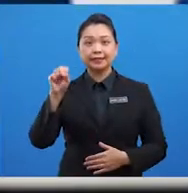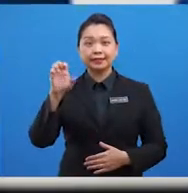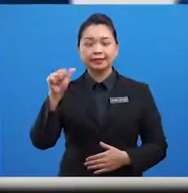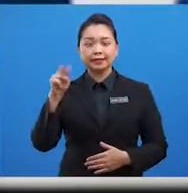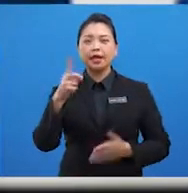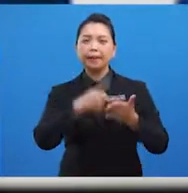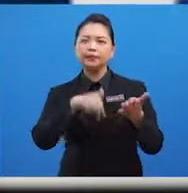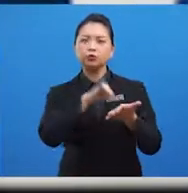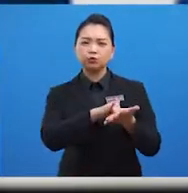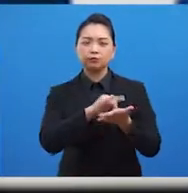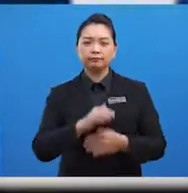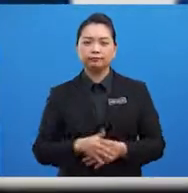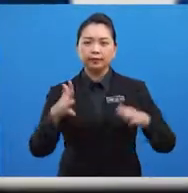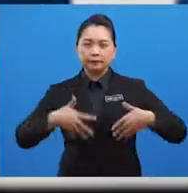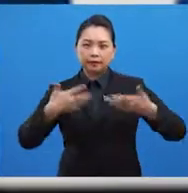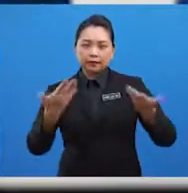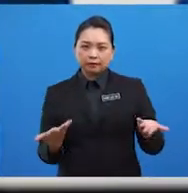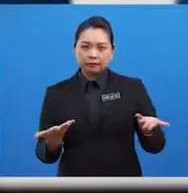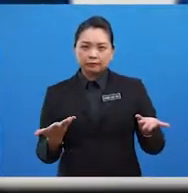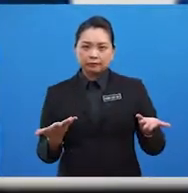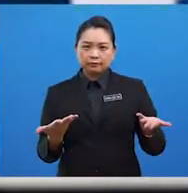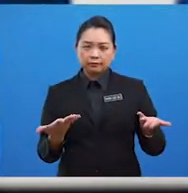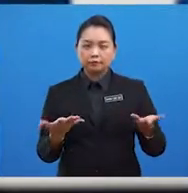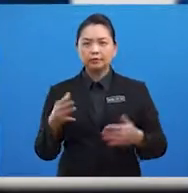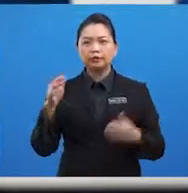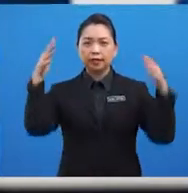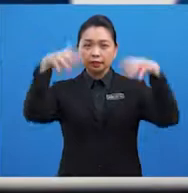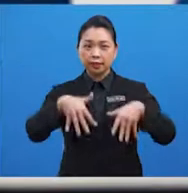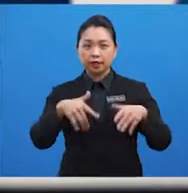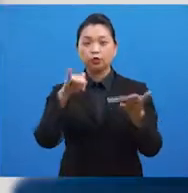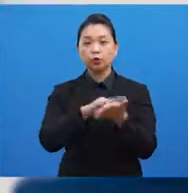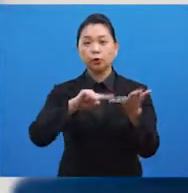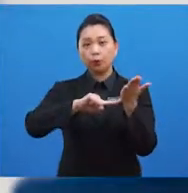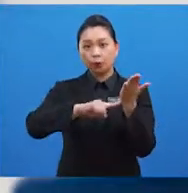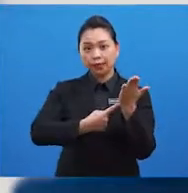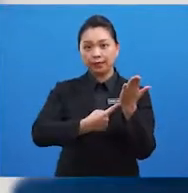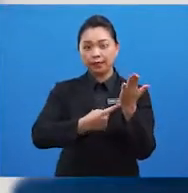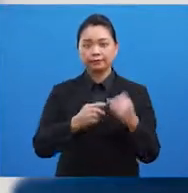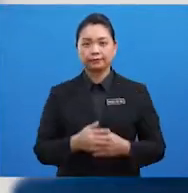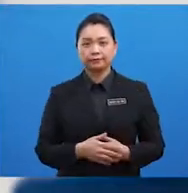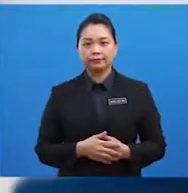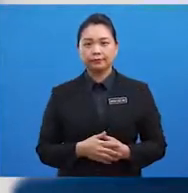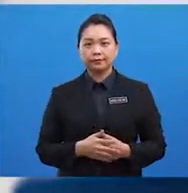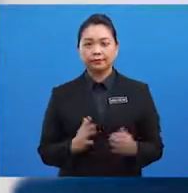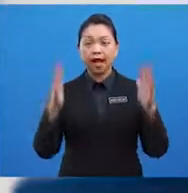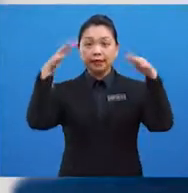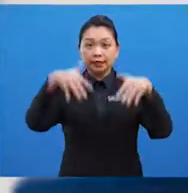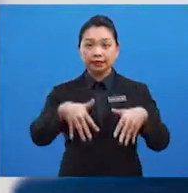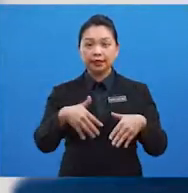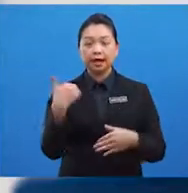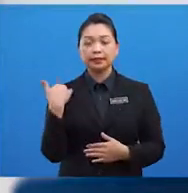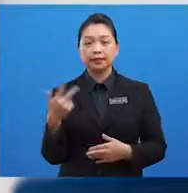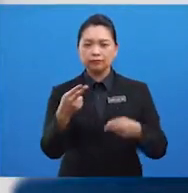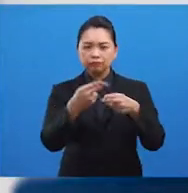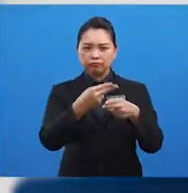itu ASEAN? Bagaimana sejarah ASEAN itu bermula? ASEAN adalah singkatan